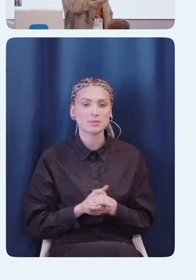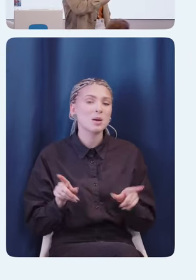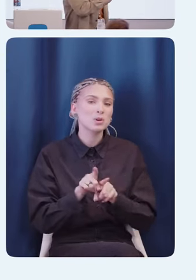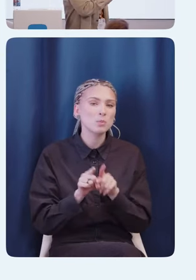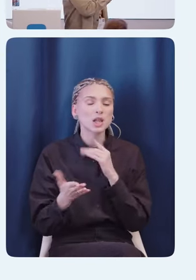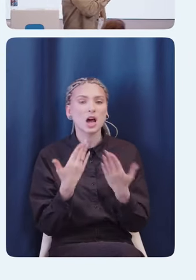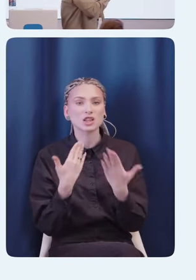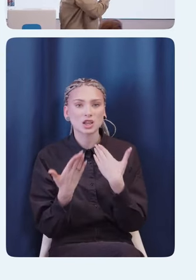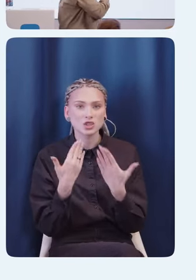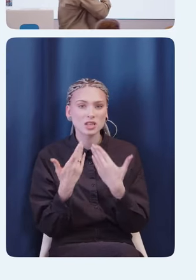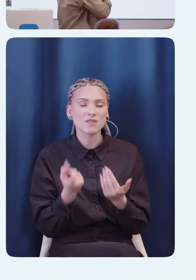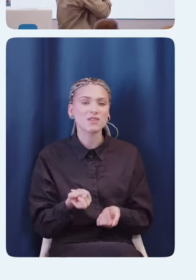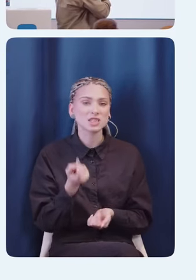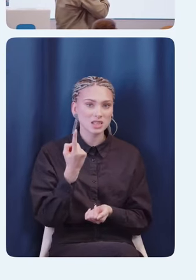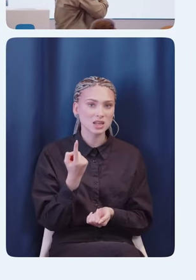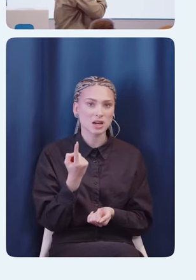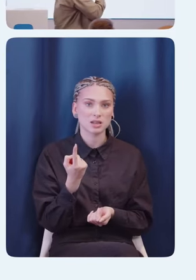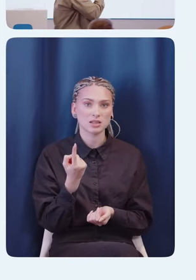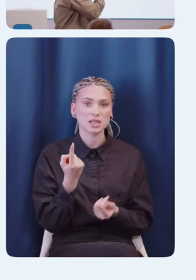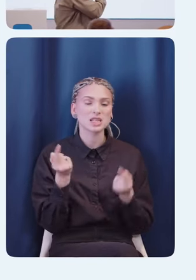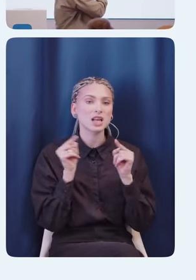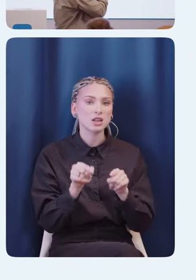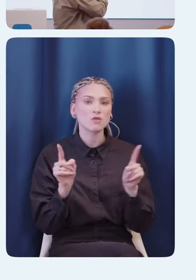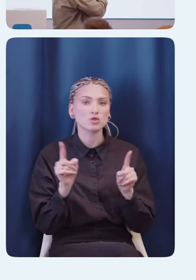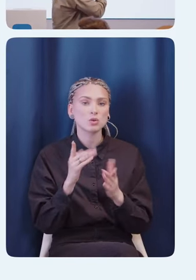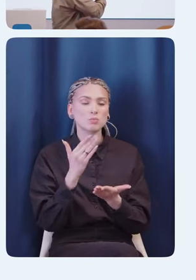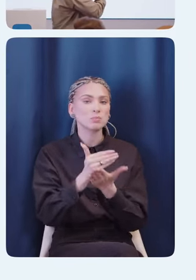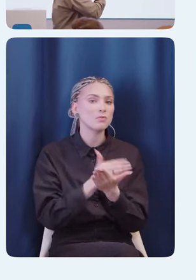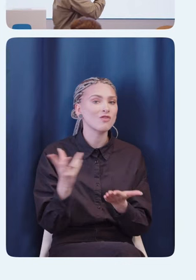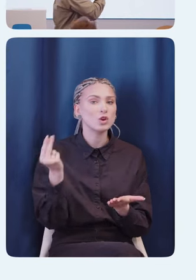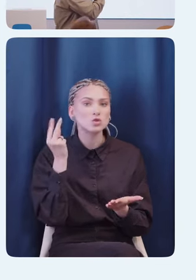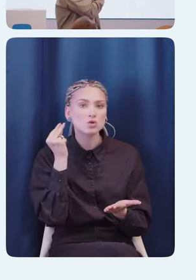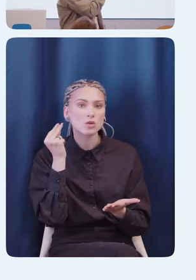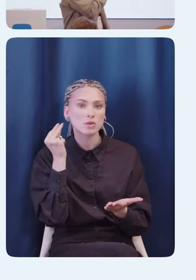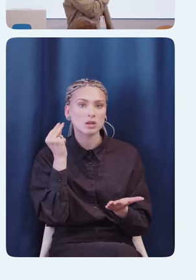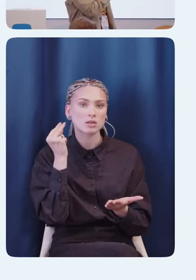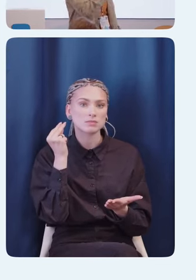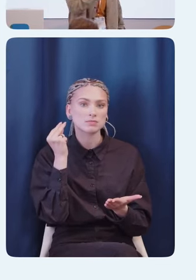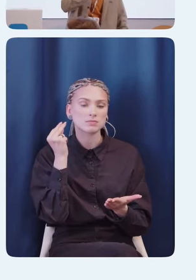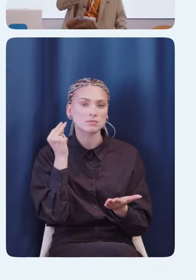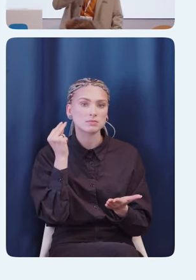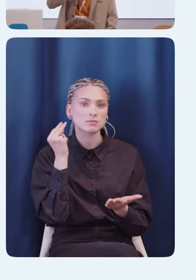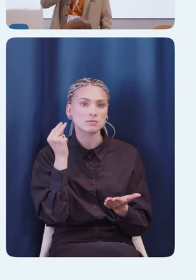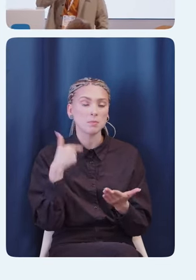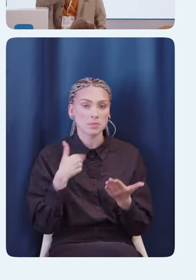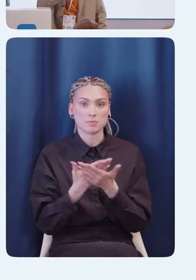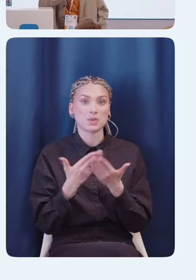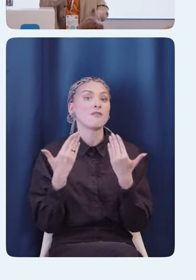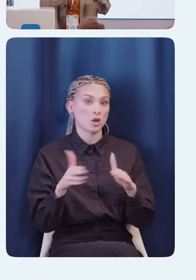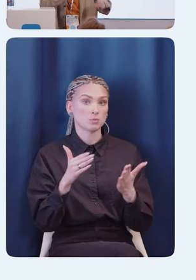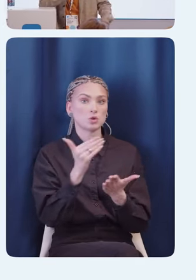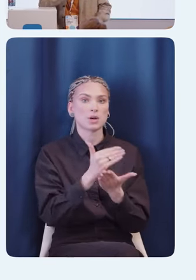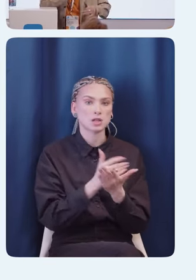Подобное отношение возникает из того, что VoiceOver обычно, знаете, как вот мы выпустили приложение